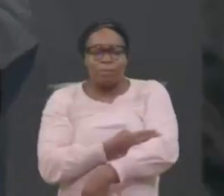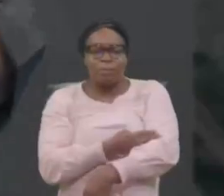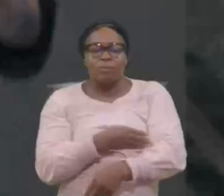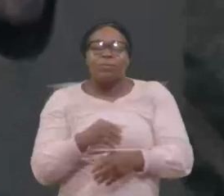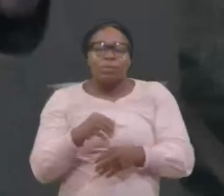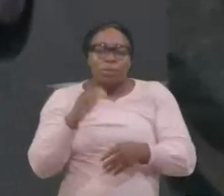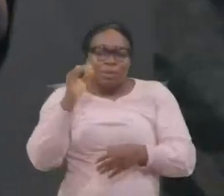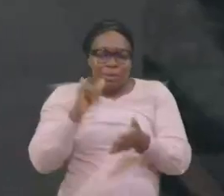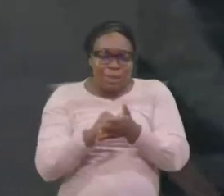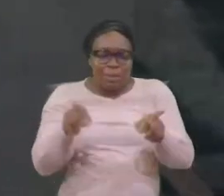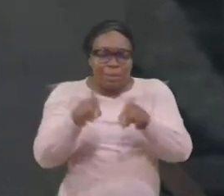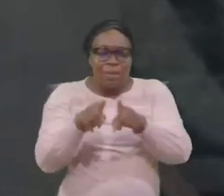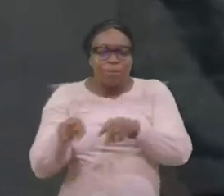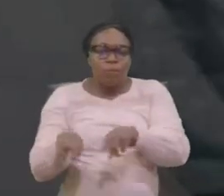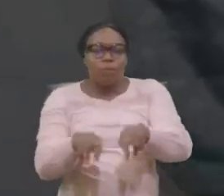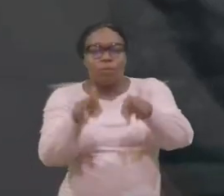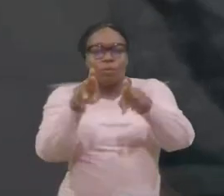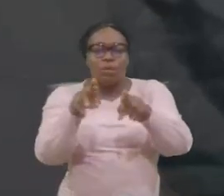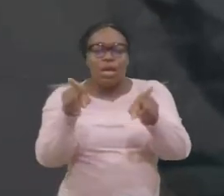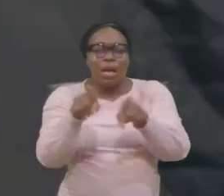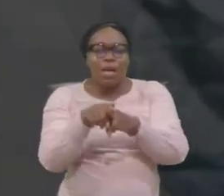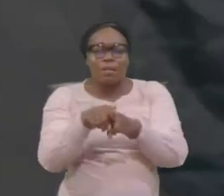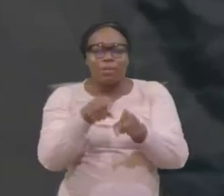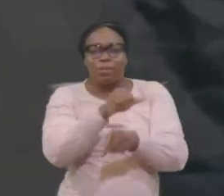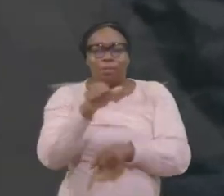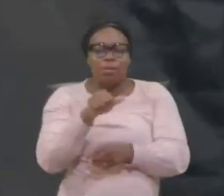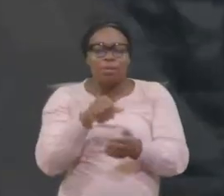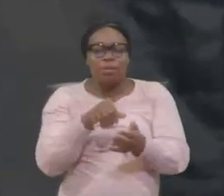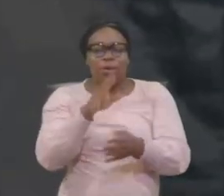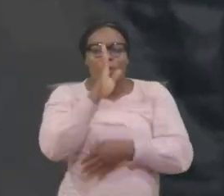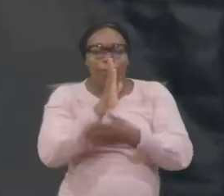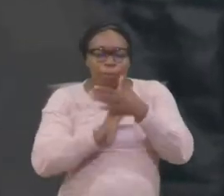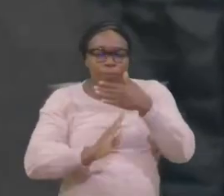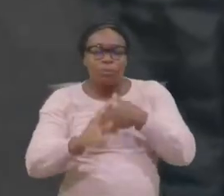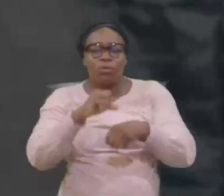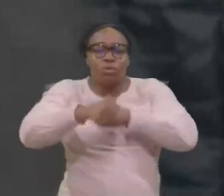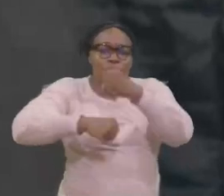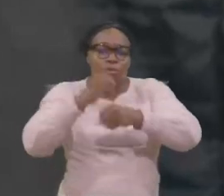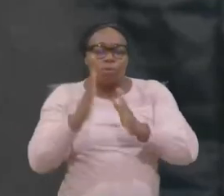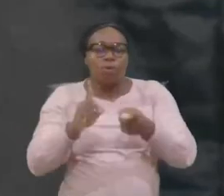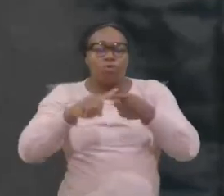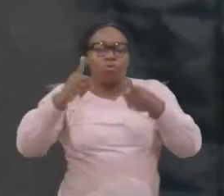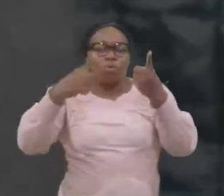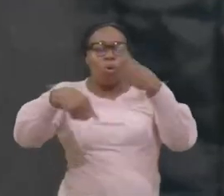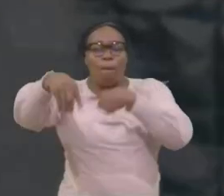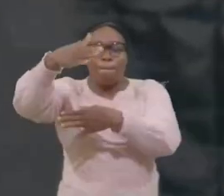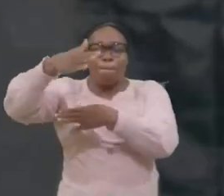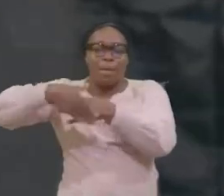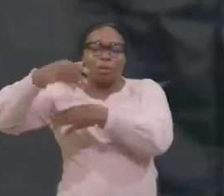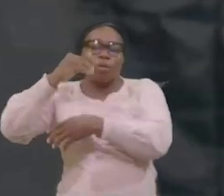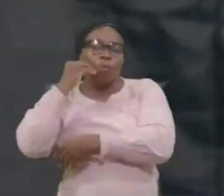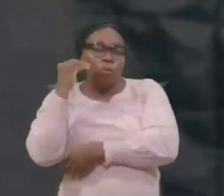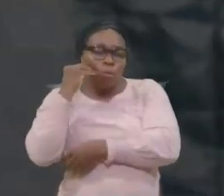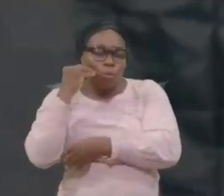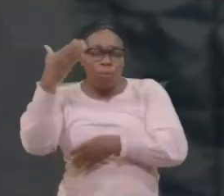Tu dois le prendre. Comme souffrant pénitent, Pour revenir, Dieu merci, Sois le